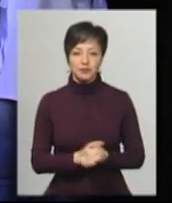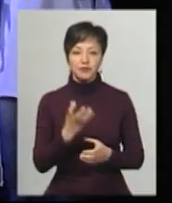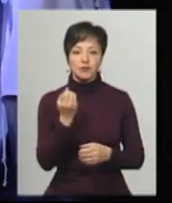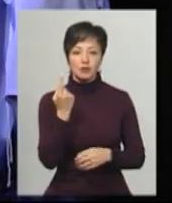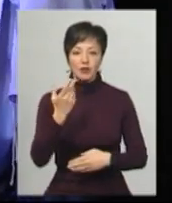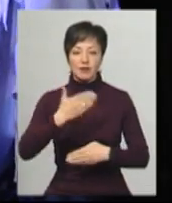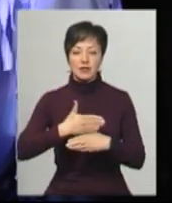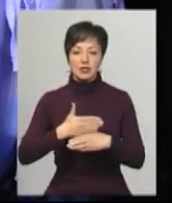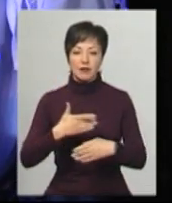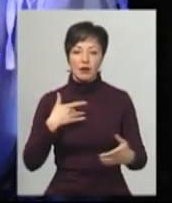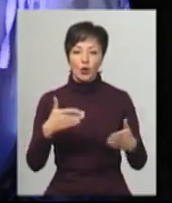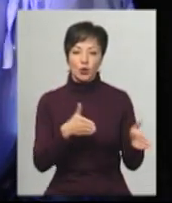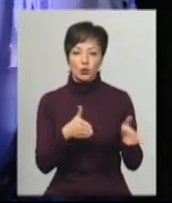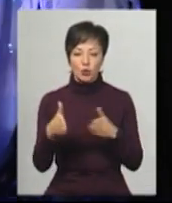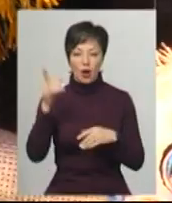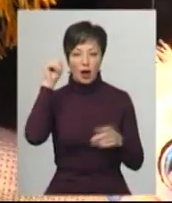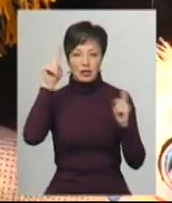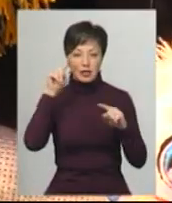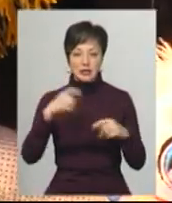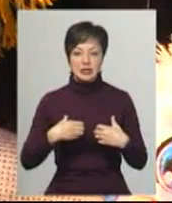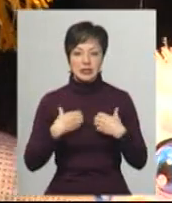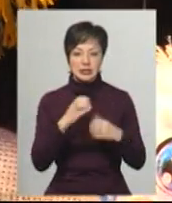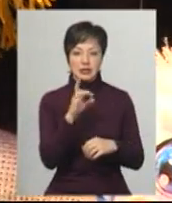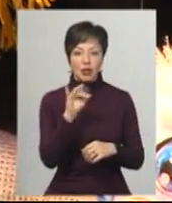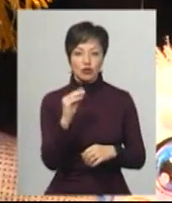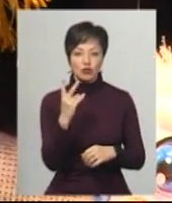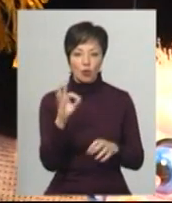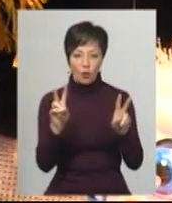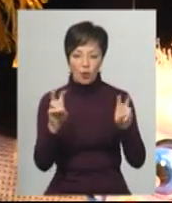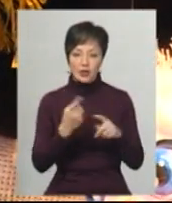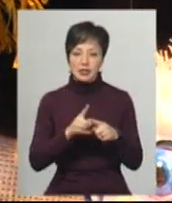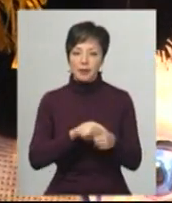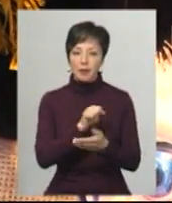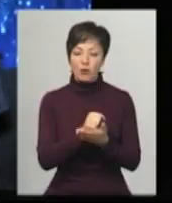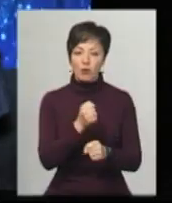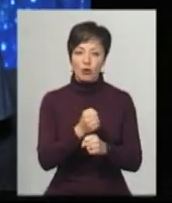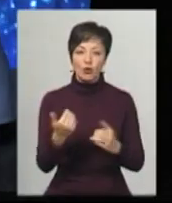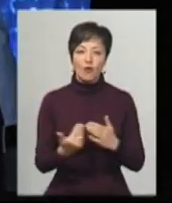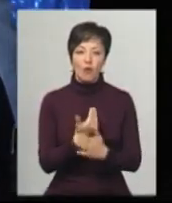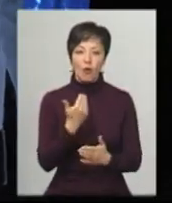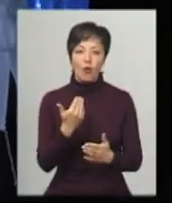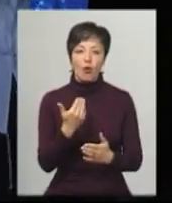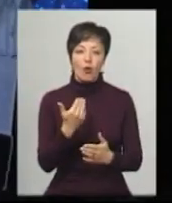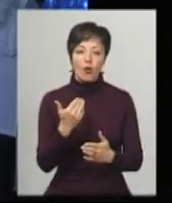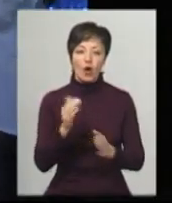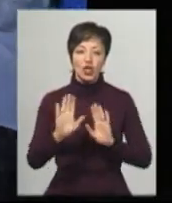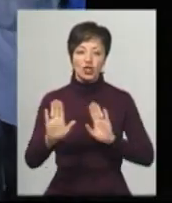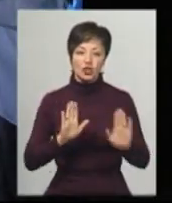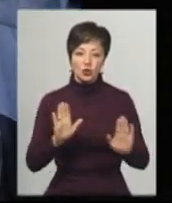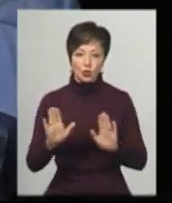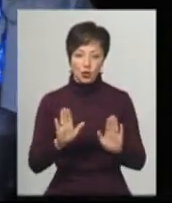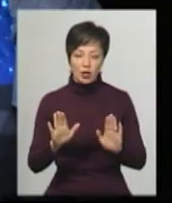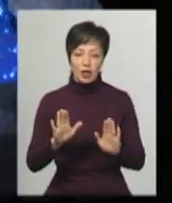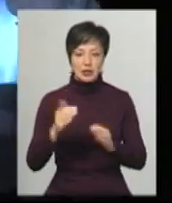вистава, яку готують до прем'єри – «Казка Страшко». Це дипломна робота молодого режисера театру «Ляльок» Дмитра Ярашова за мотивами чеської